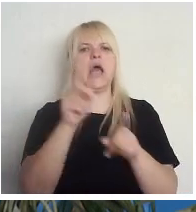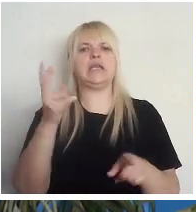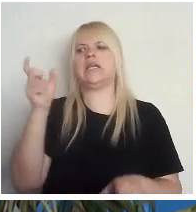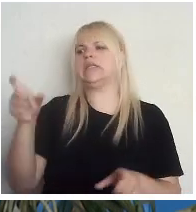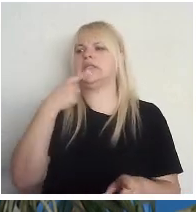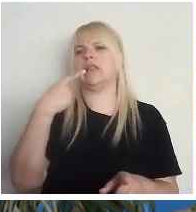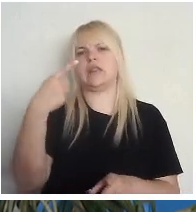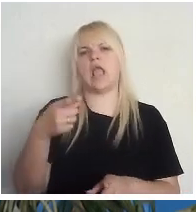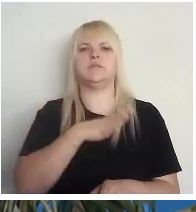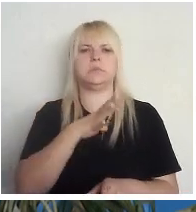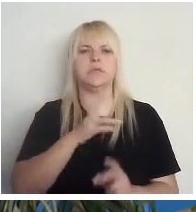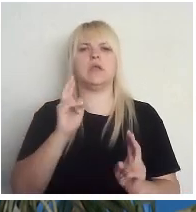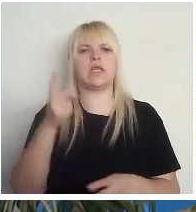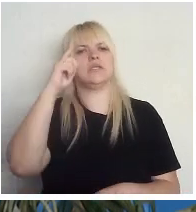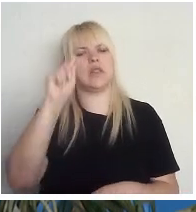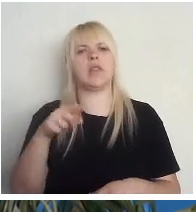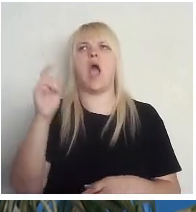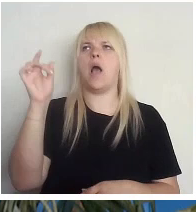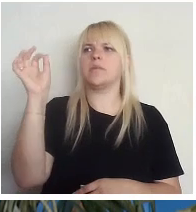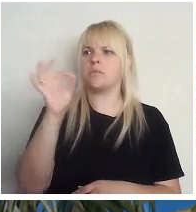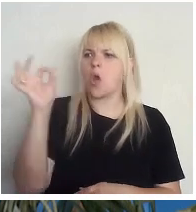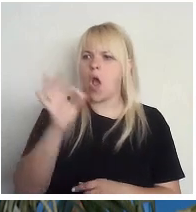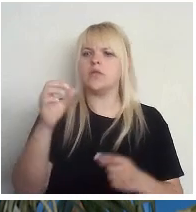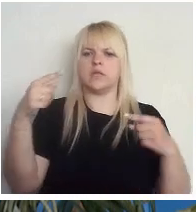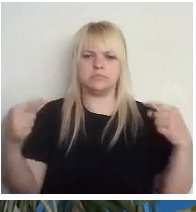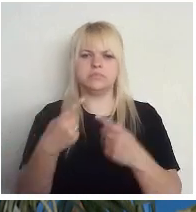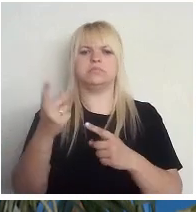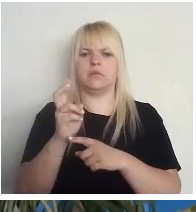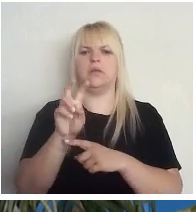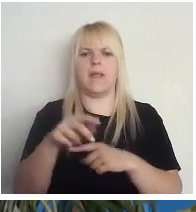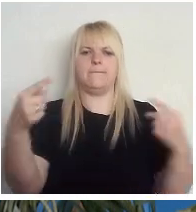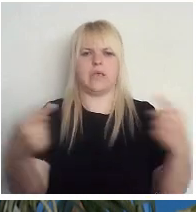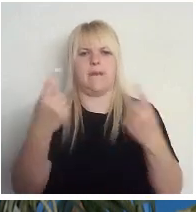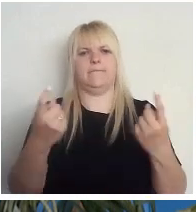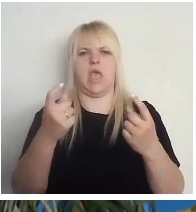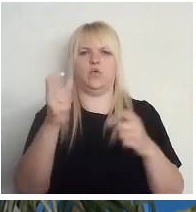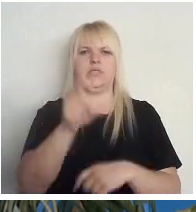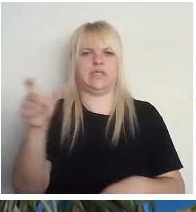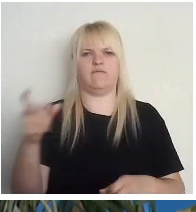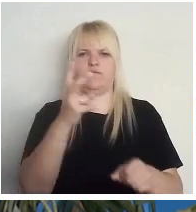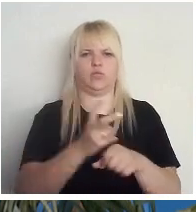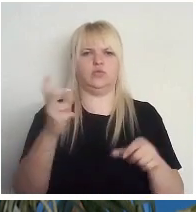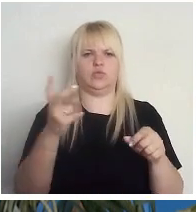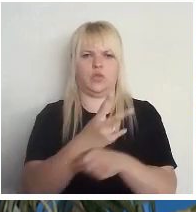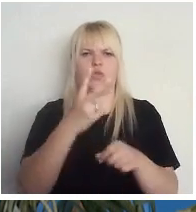tikai zināms procentus šo iecirkņu ir piemēroti cilvēkiem, kuriem ir kādas